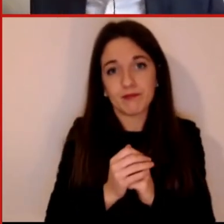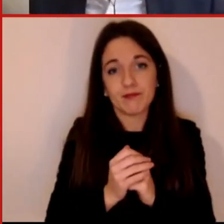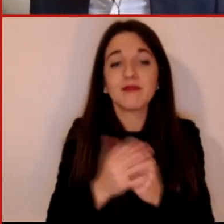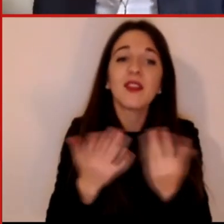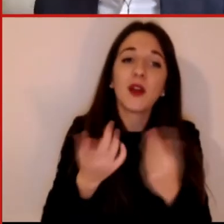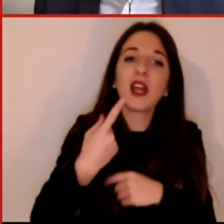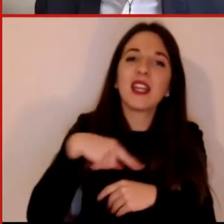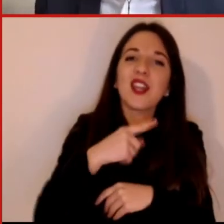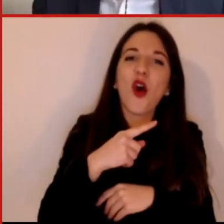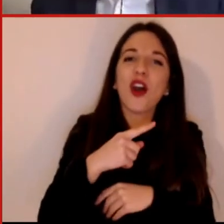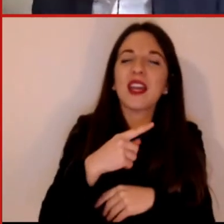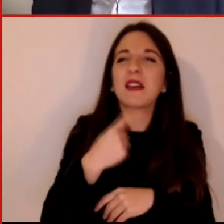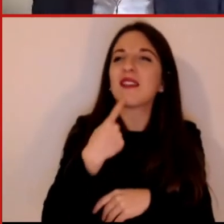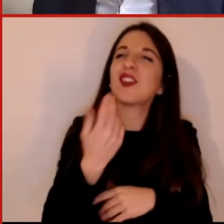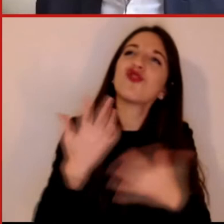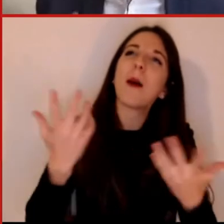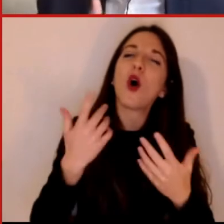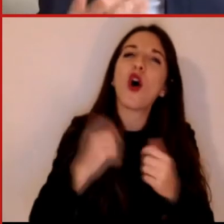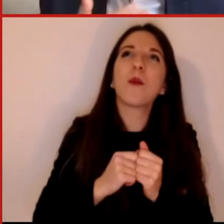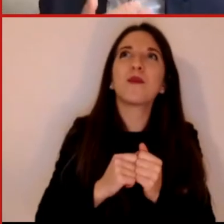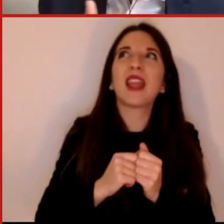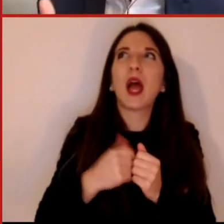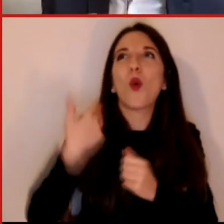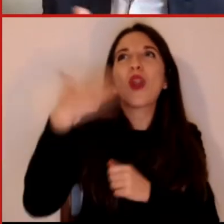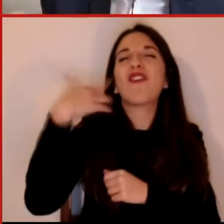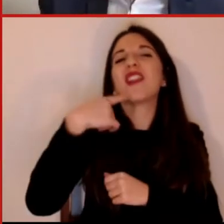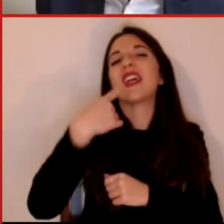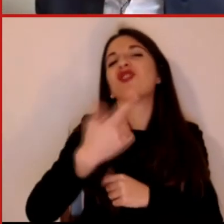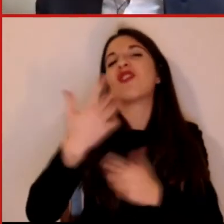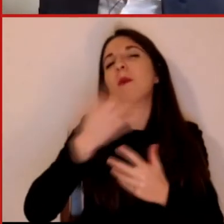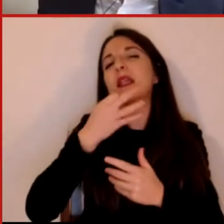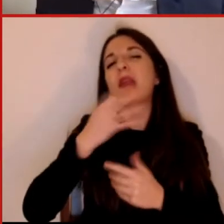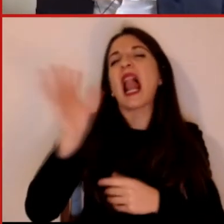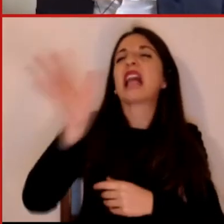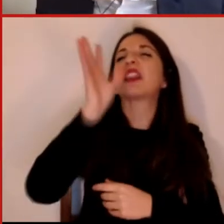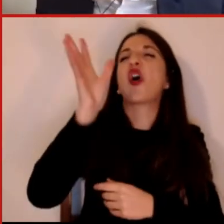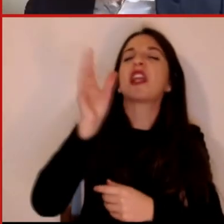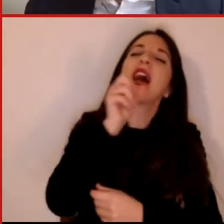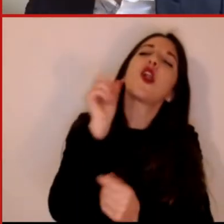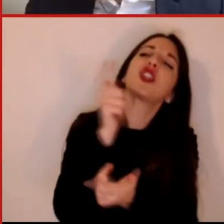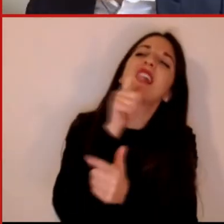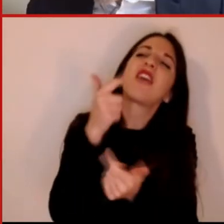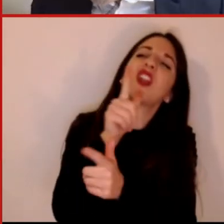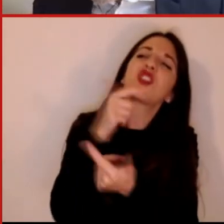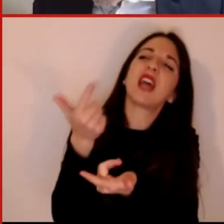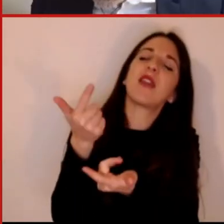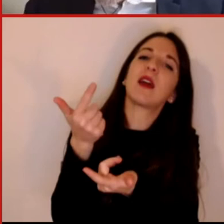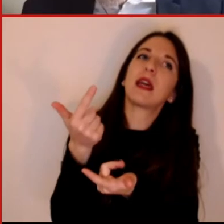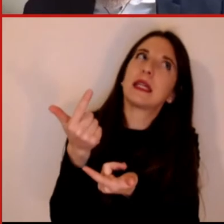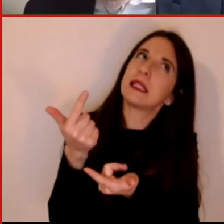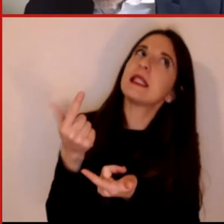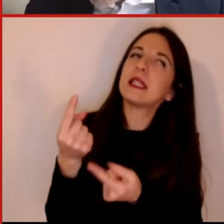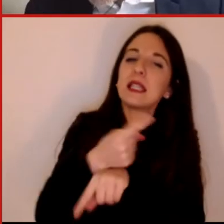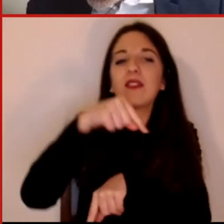adesso dobbiamo tornare a dire lunga vita la teoria, perché? Perché in realtà non vogliamo più avere, e ce ne siamo accorti molto anche in questa